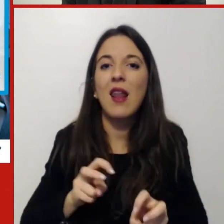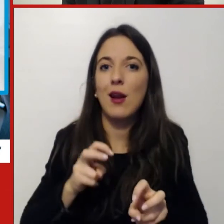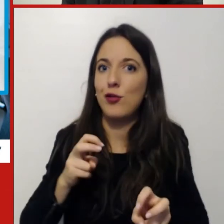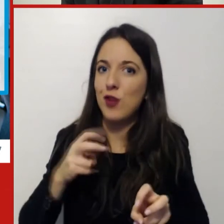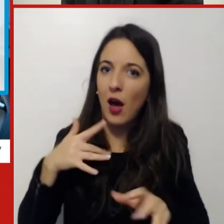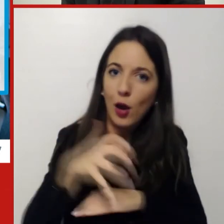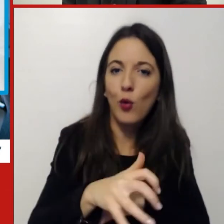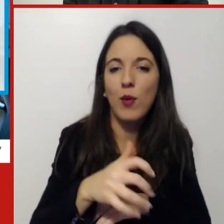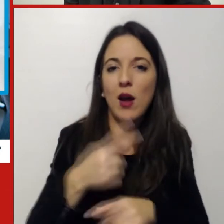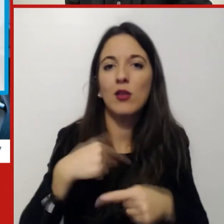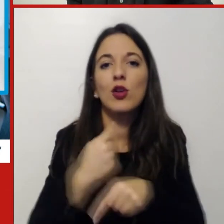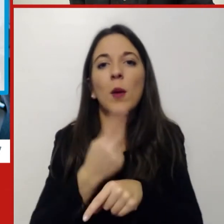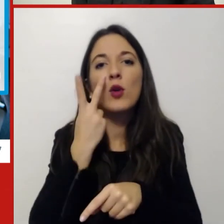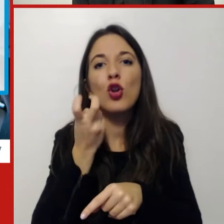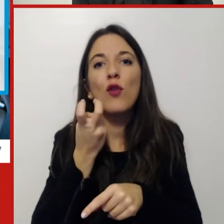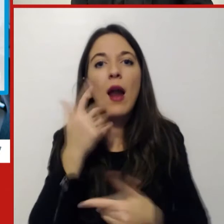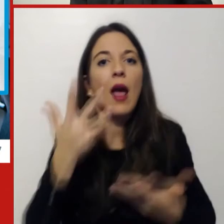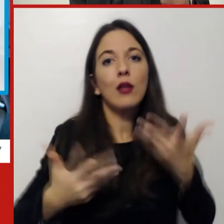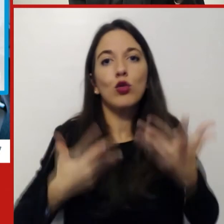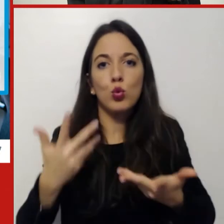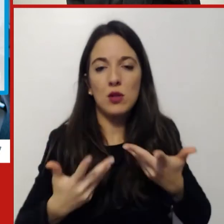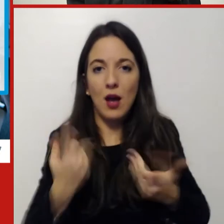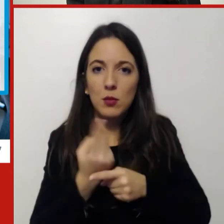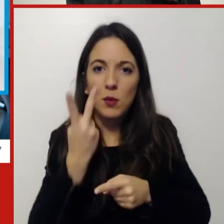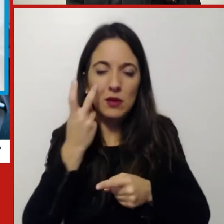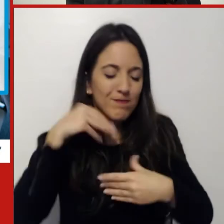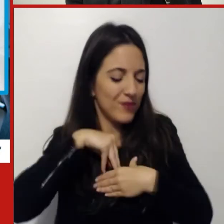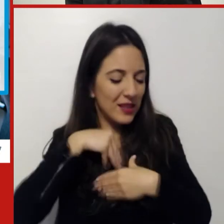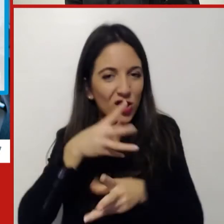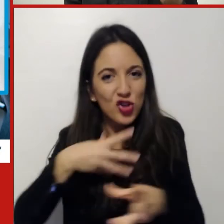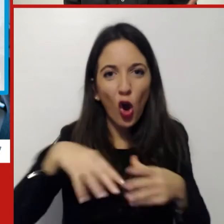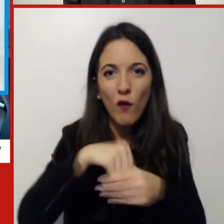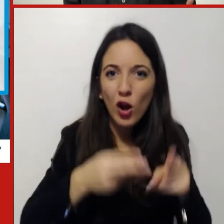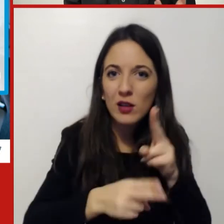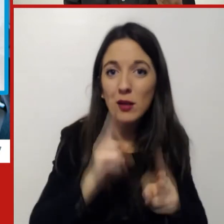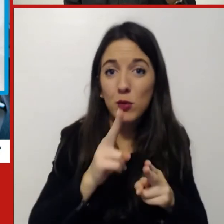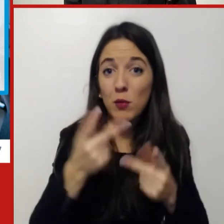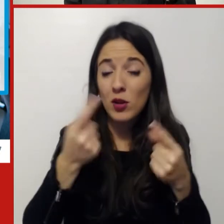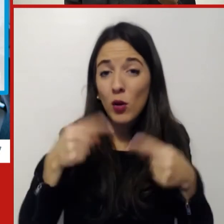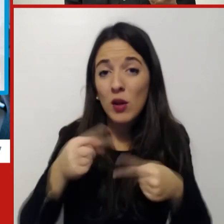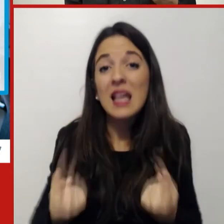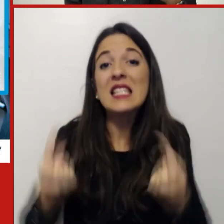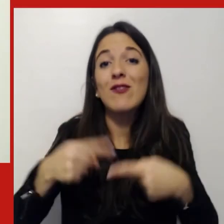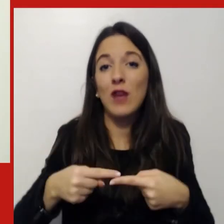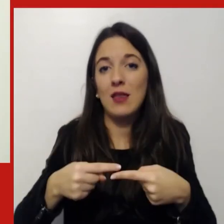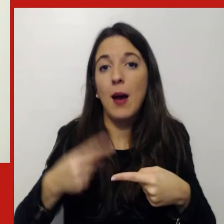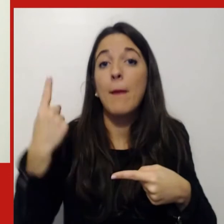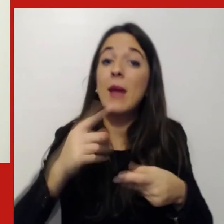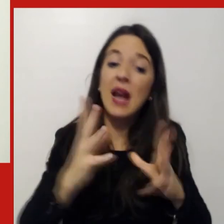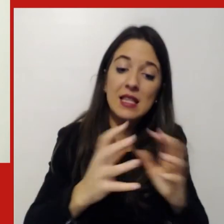chiamiamo engagement è una sfida per le organizzazioni ma fatemi dire è anche una sfida per le persone perché essere